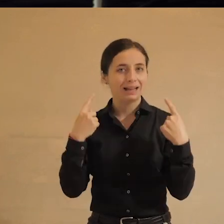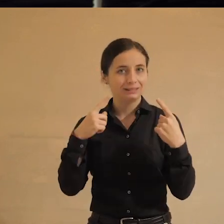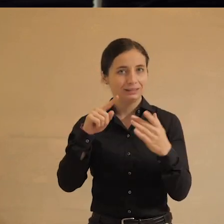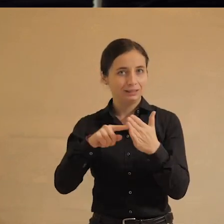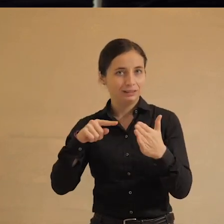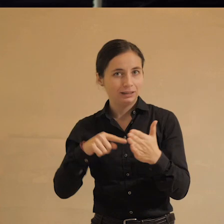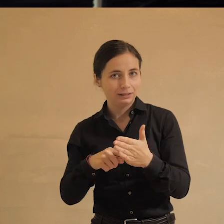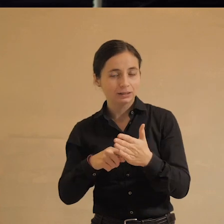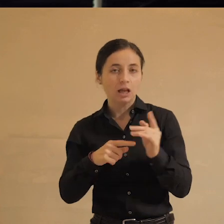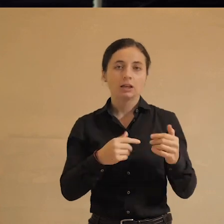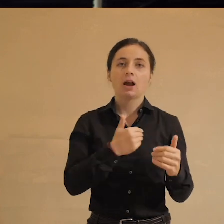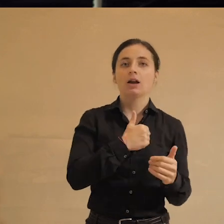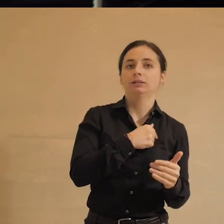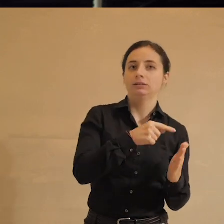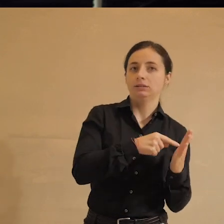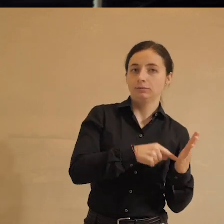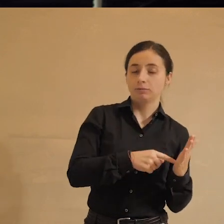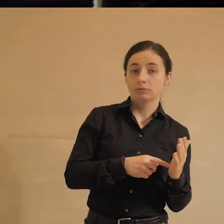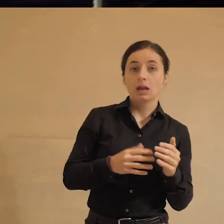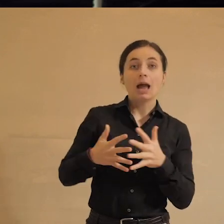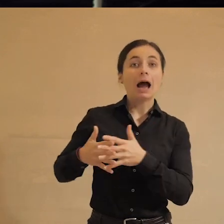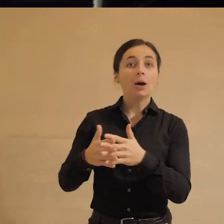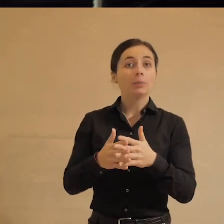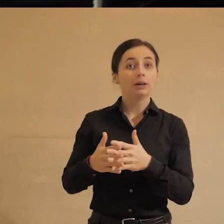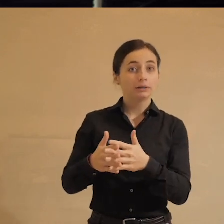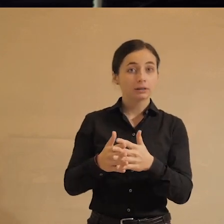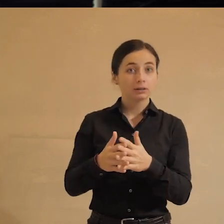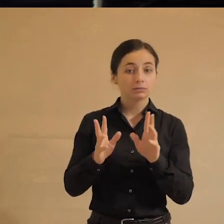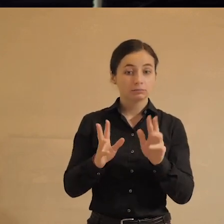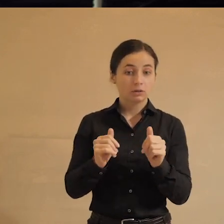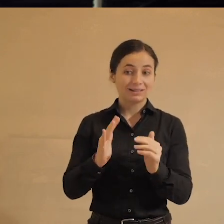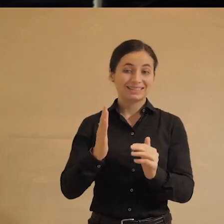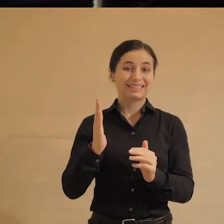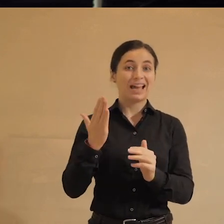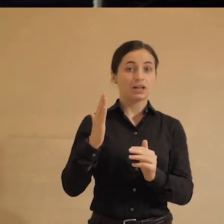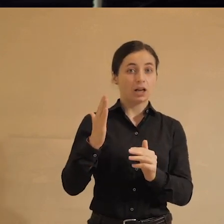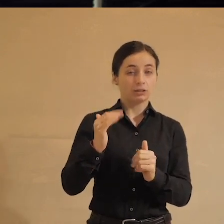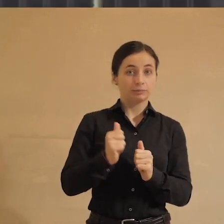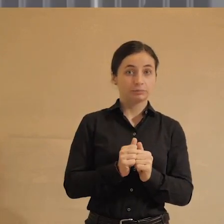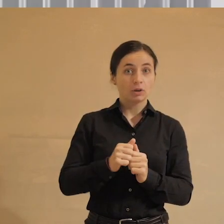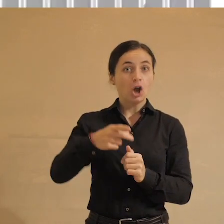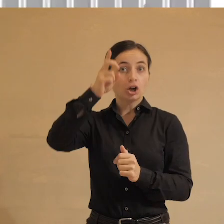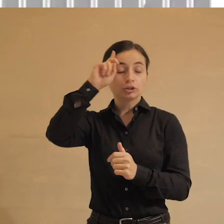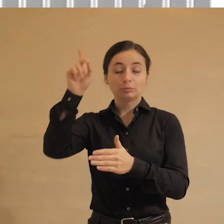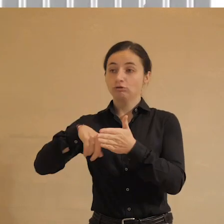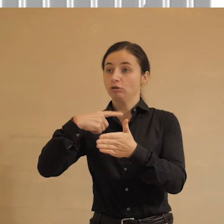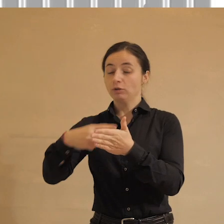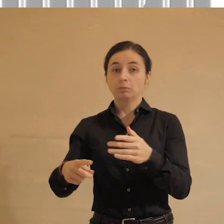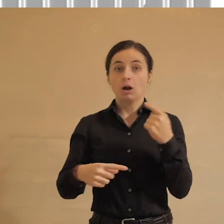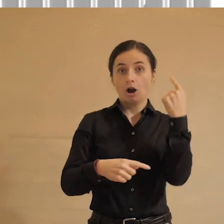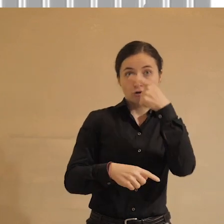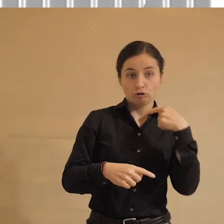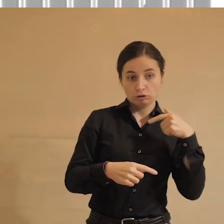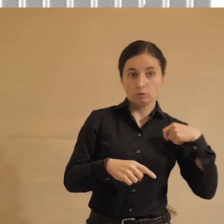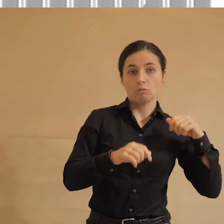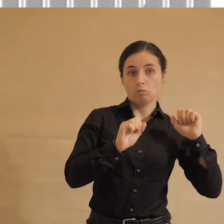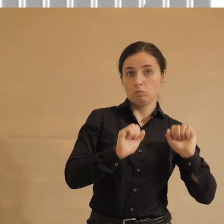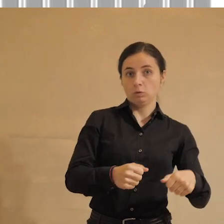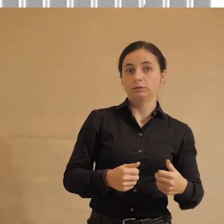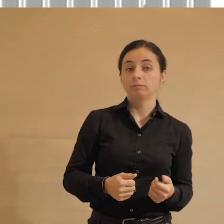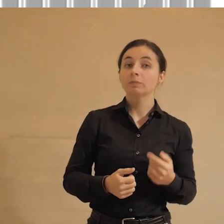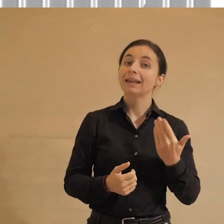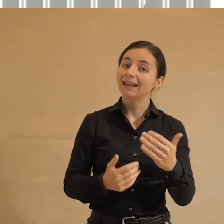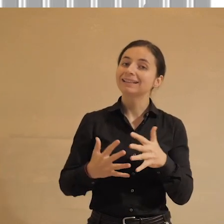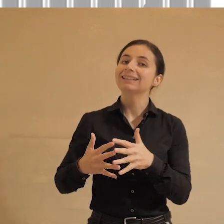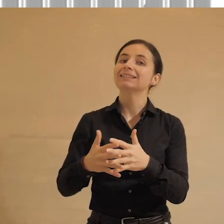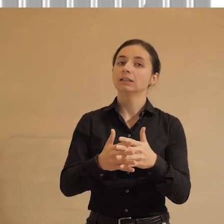данными, либо хотите. Ну, смотрите, а американцы, наоборот, представляют зеркальную картину. Государству не верим, а частным компаниям почему бы и нет. Ну, это Соединенные